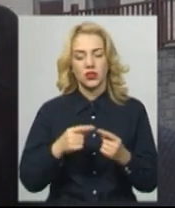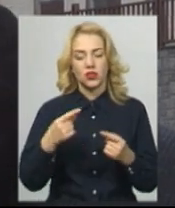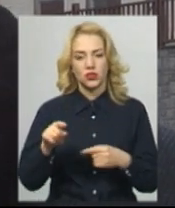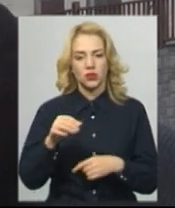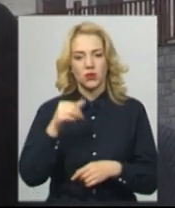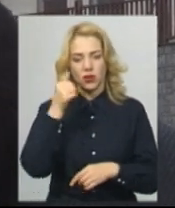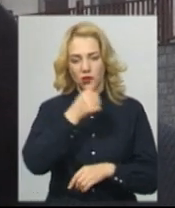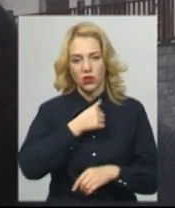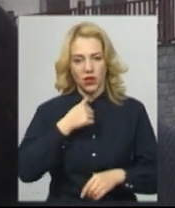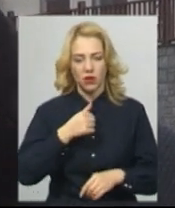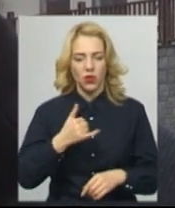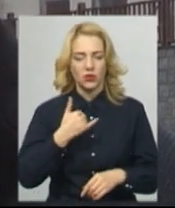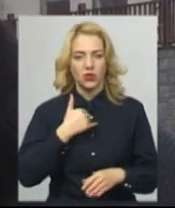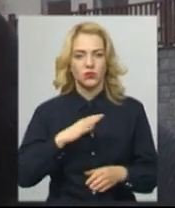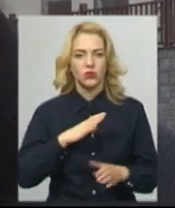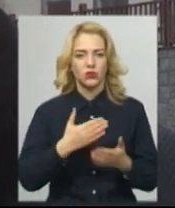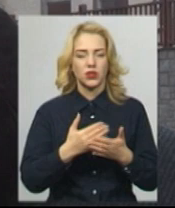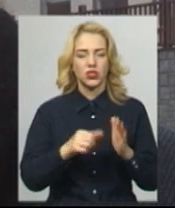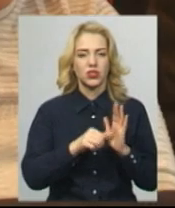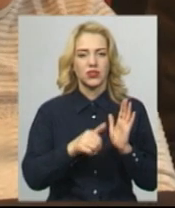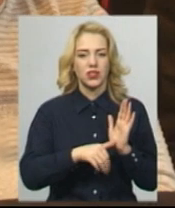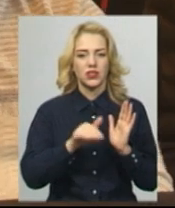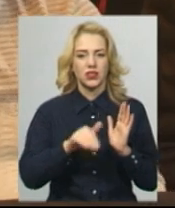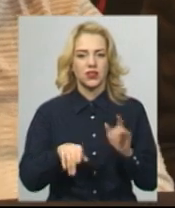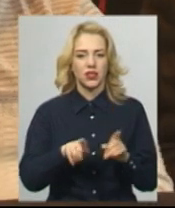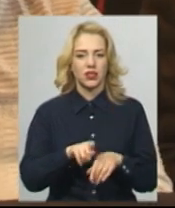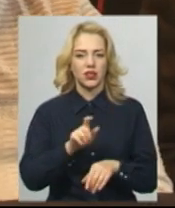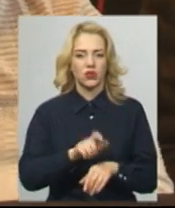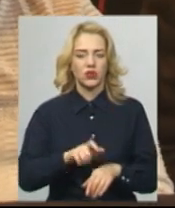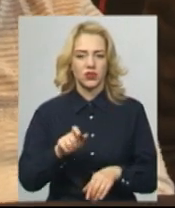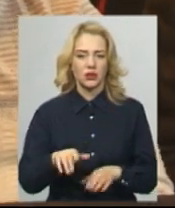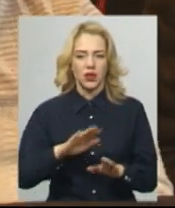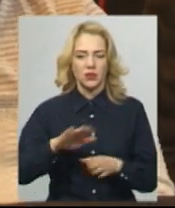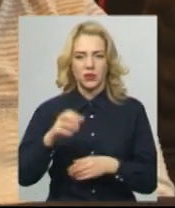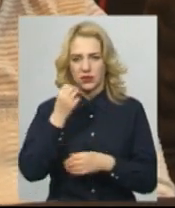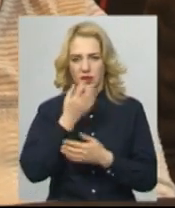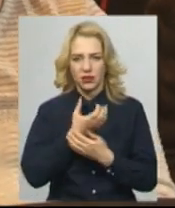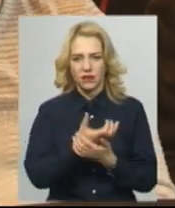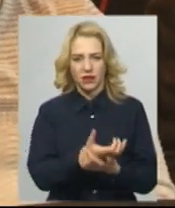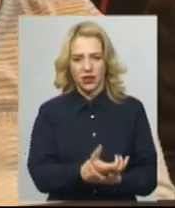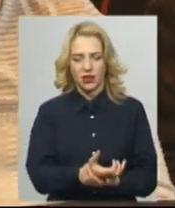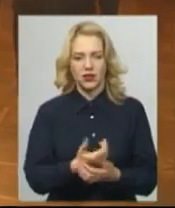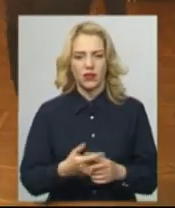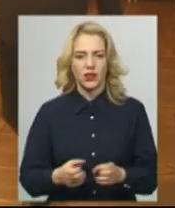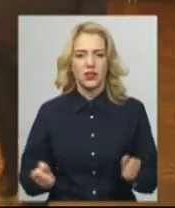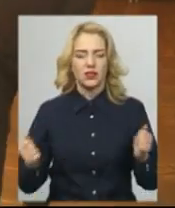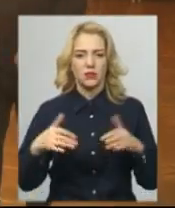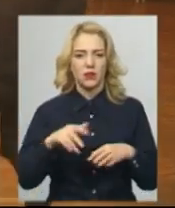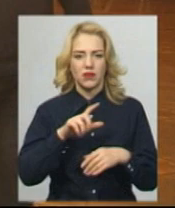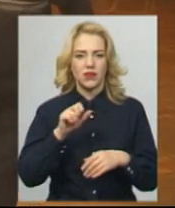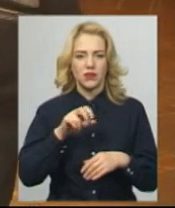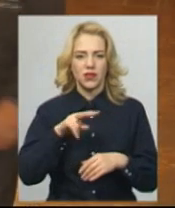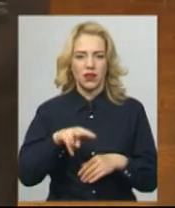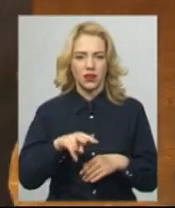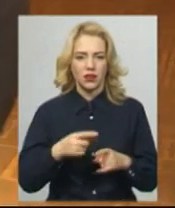десь і доходило раніше до 16 тисяч таких осіб. Після покладання квітів ліквідаторів аварії у зоні Чорнобиля зібрали у приміщенні обласної